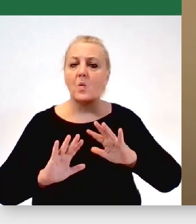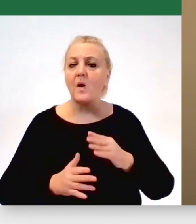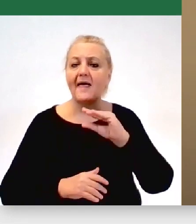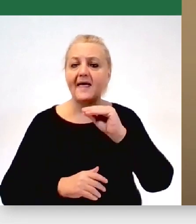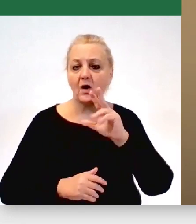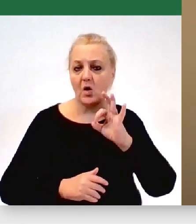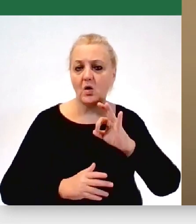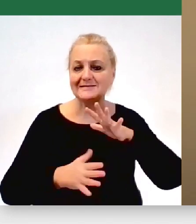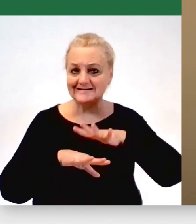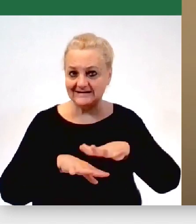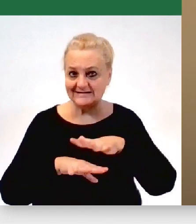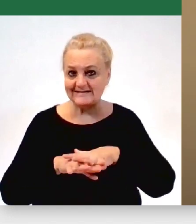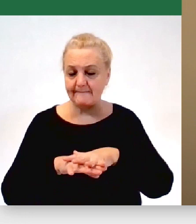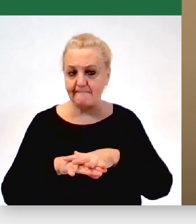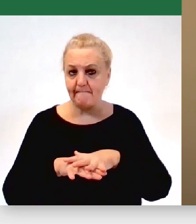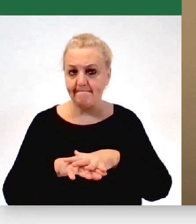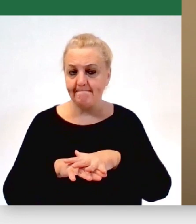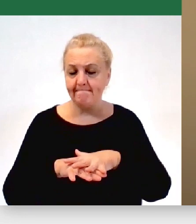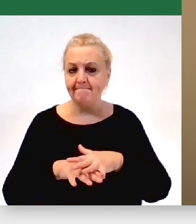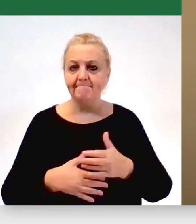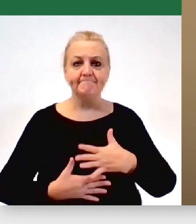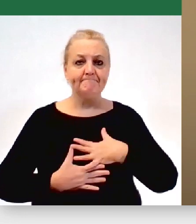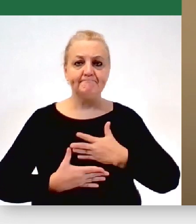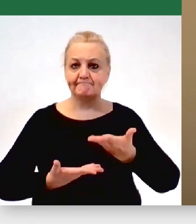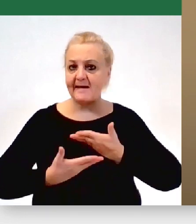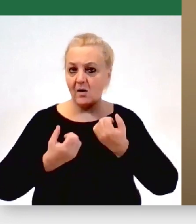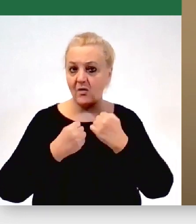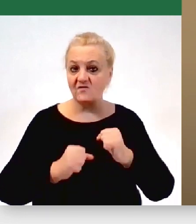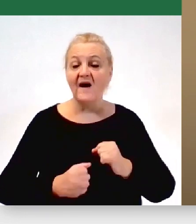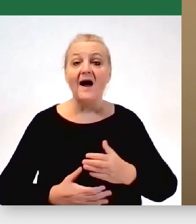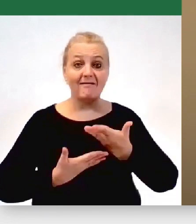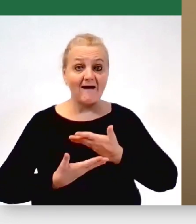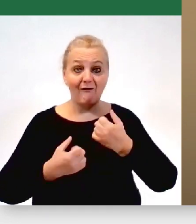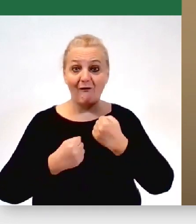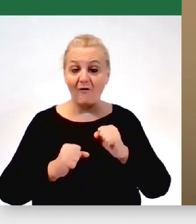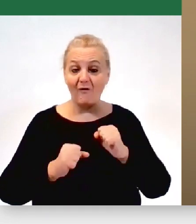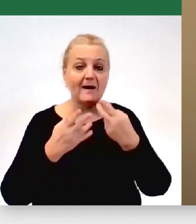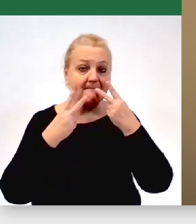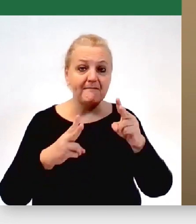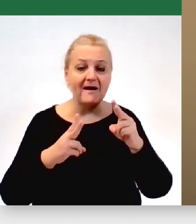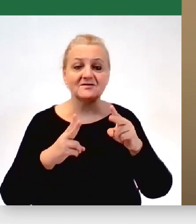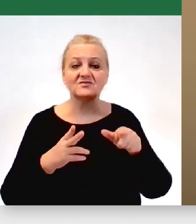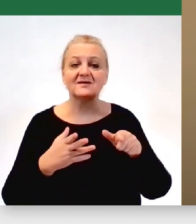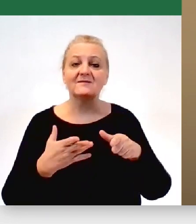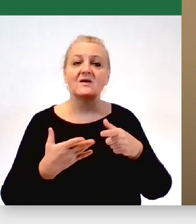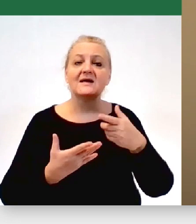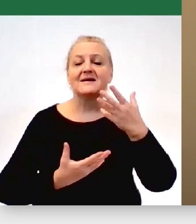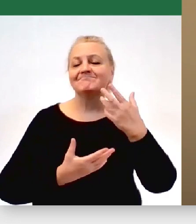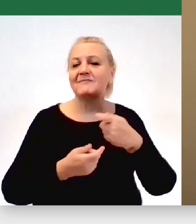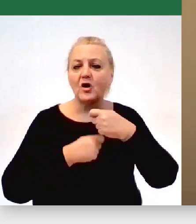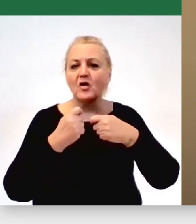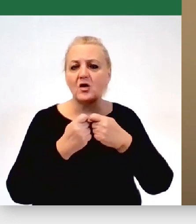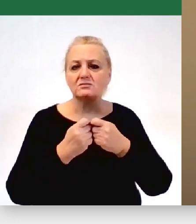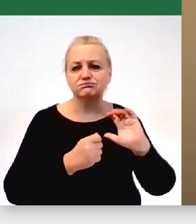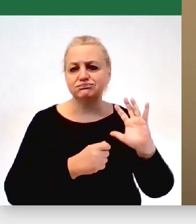tego, żeby być odważnym. A żeby być odważnym, ja patrzę na to, jak na taką piaskownicę pewnych rozwiązań, które możemy